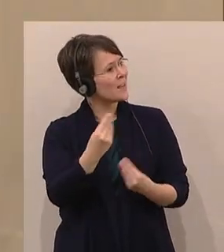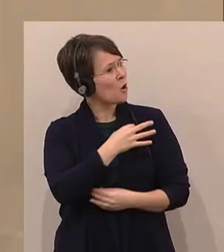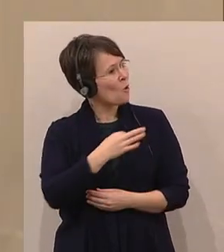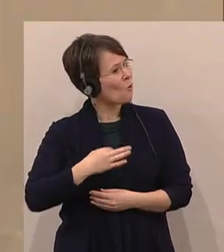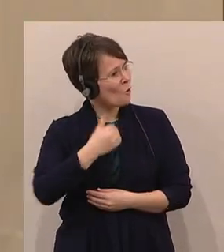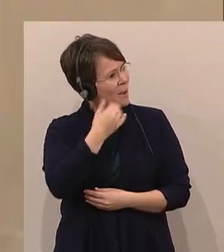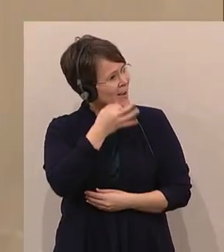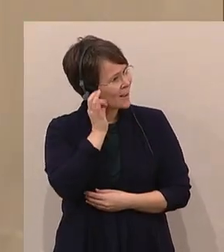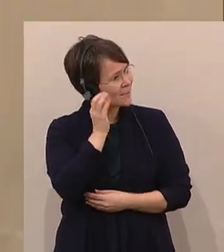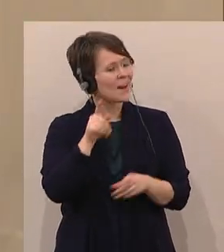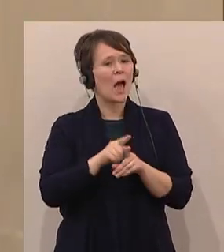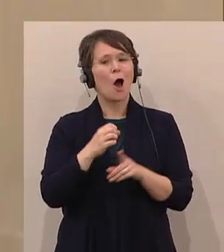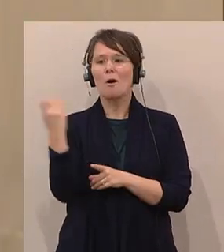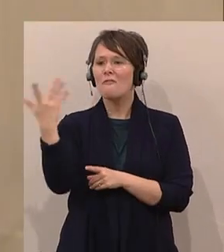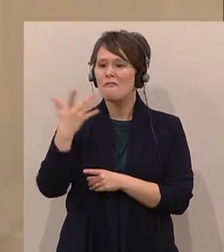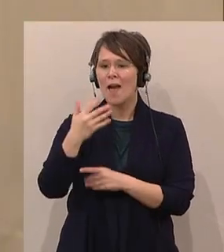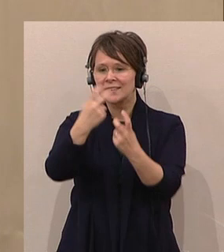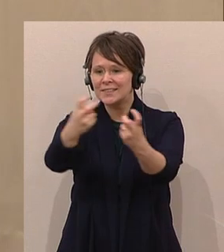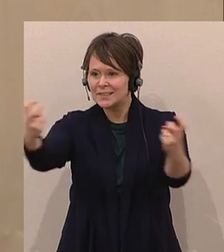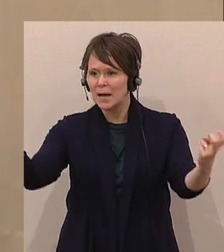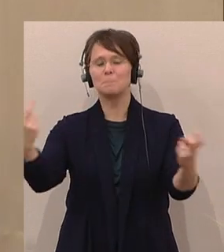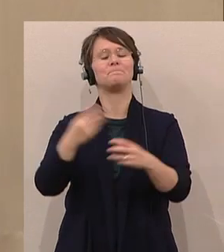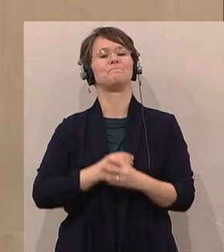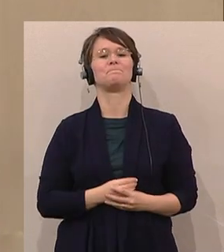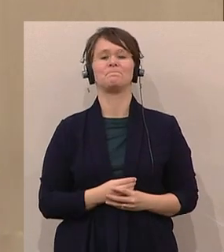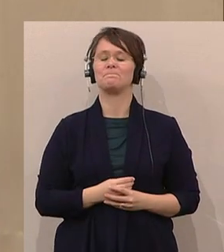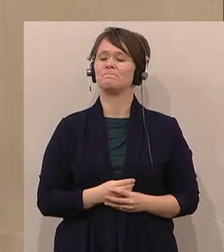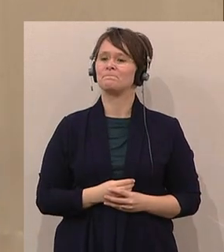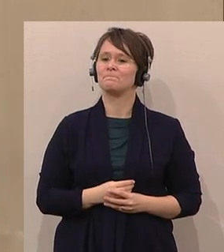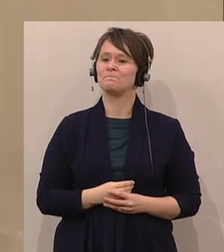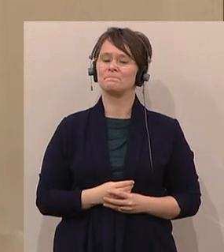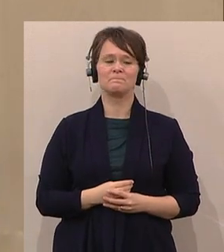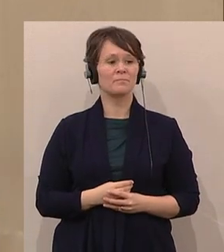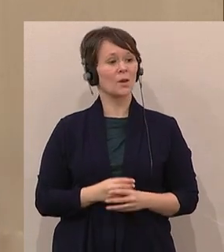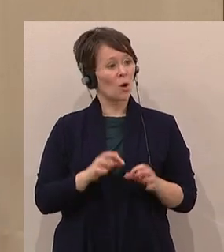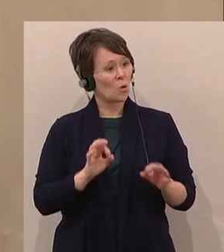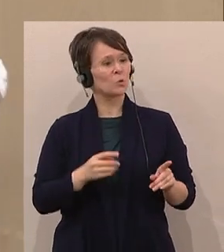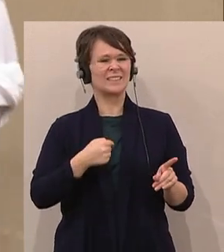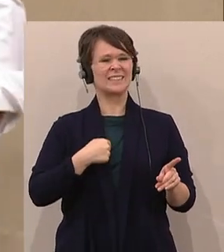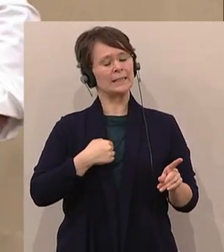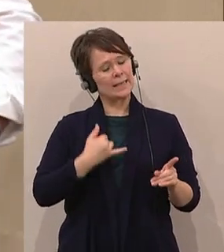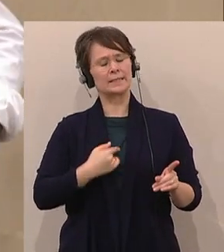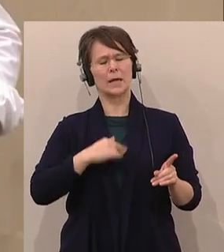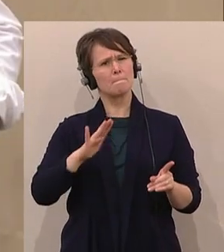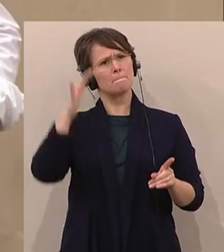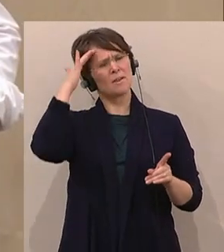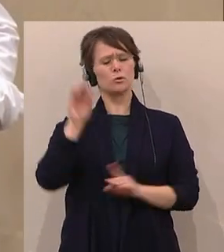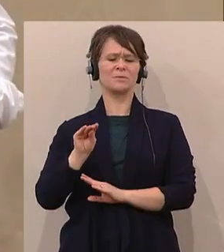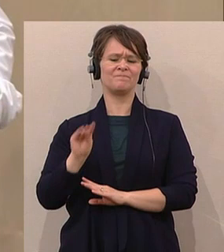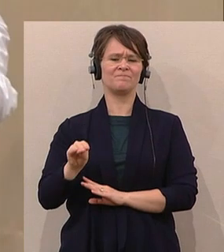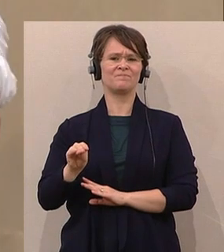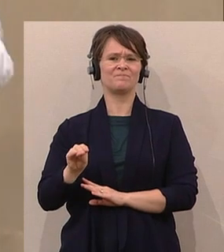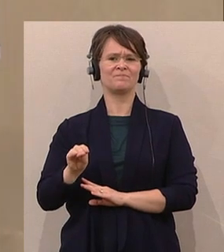bei den Fernsehgeräten. Ich habe mich ganz bewusst hier zu diesem Punkt jetzt von Kollegen Zinkel gemeldet, weil ich denke,